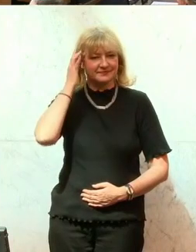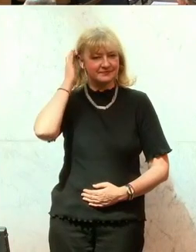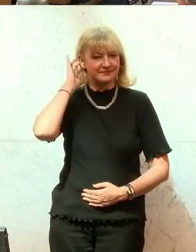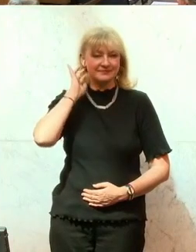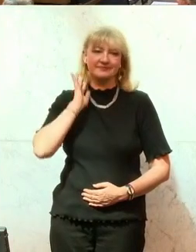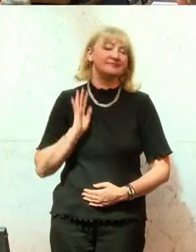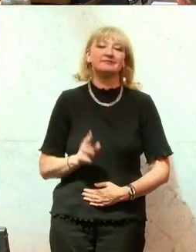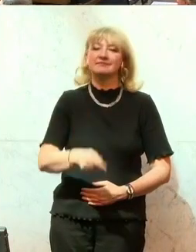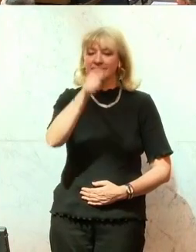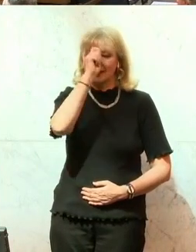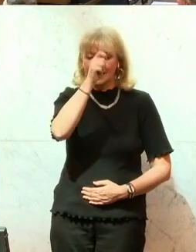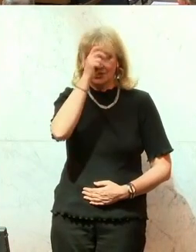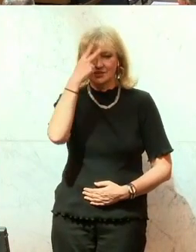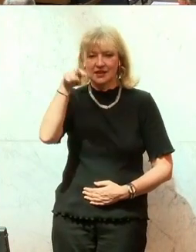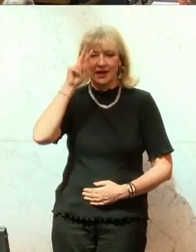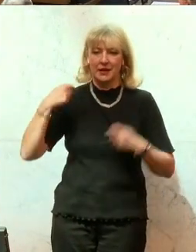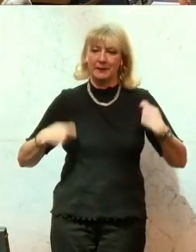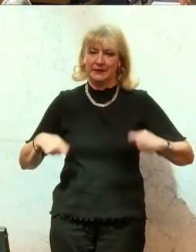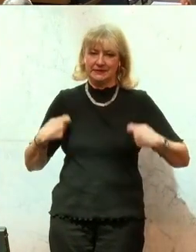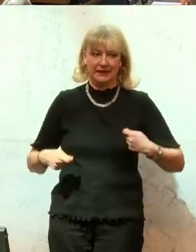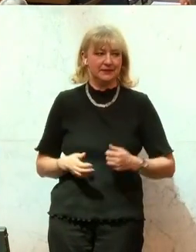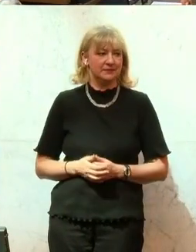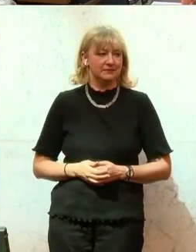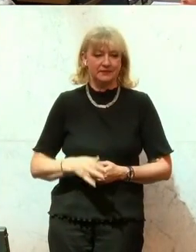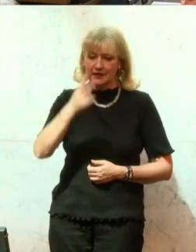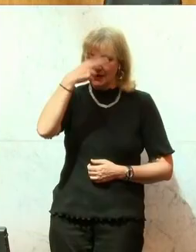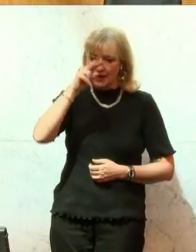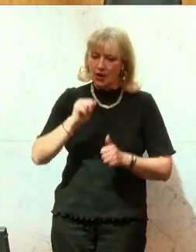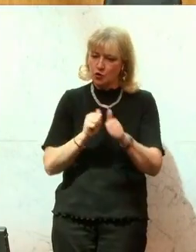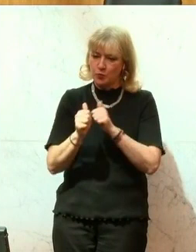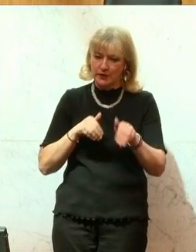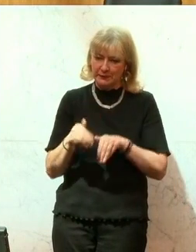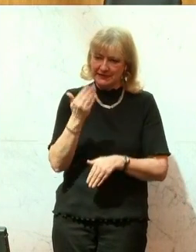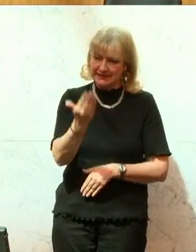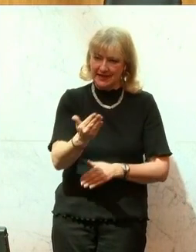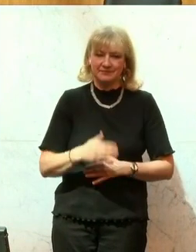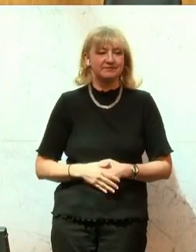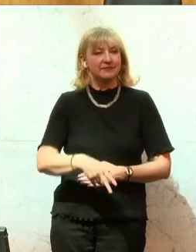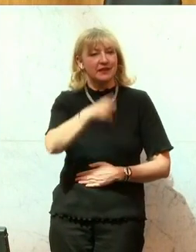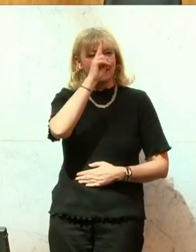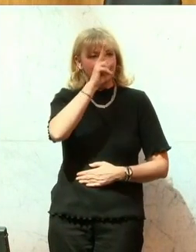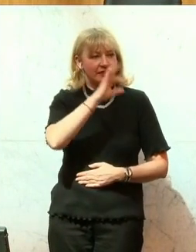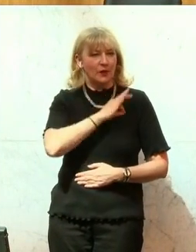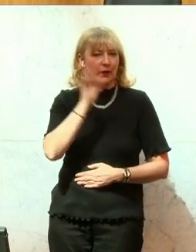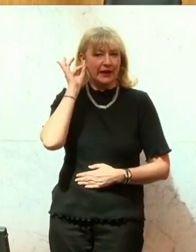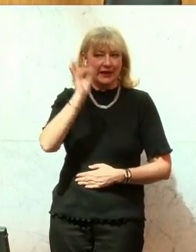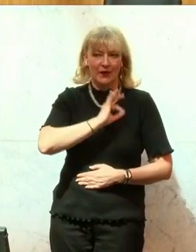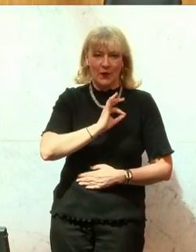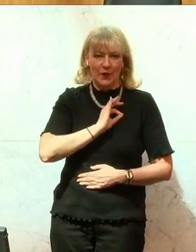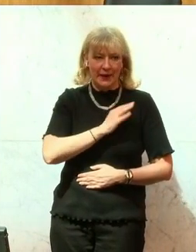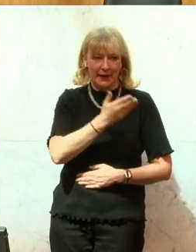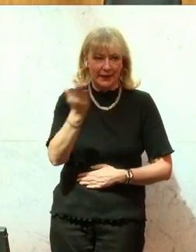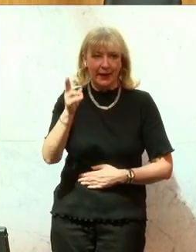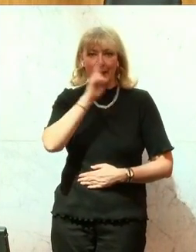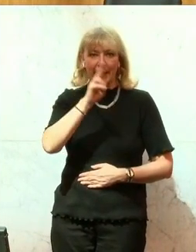Geschätzter Herr Präsident. Und am Wort ist schon Karl Schmidhofer, ÖVP. Werte Kolleginnen und Kollegen, liebe